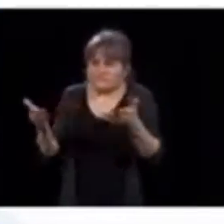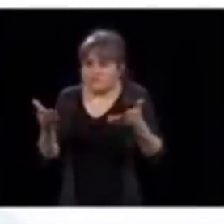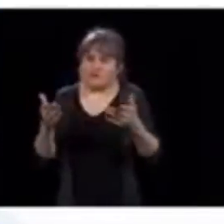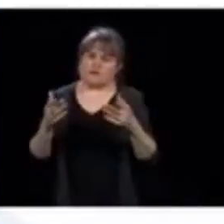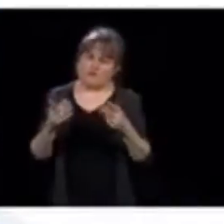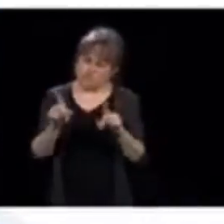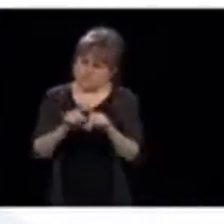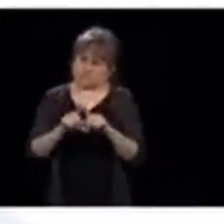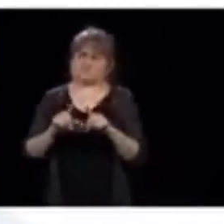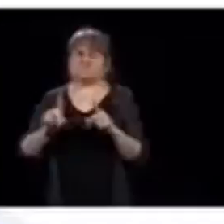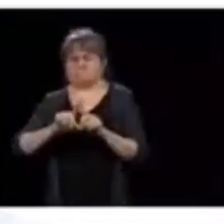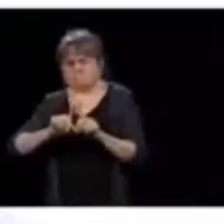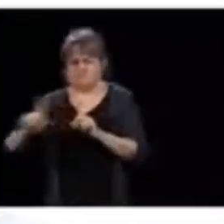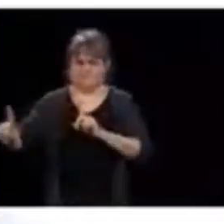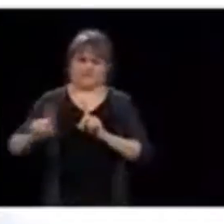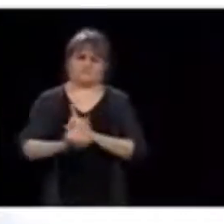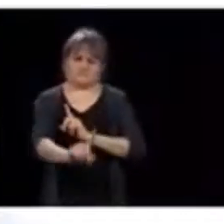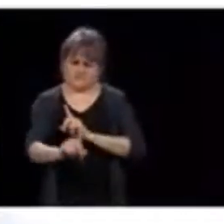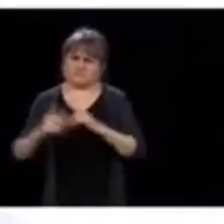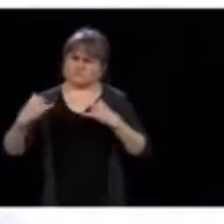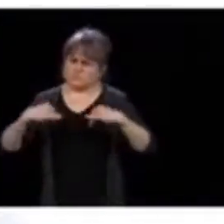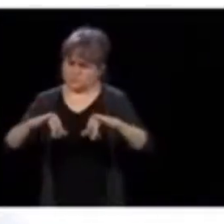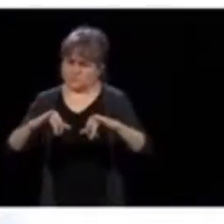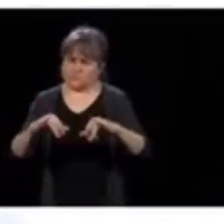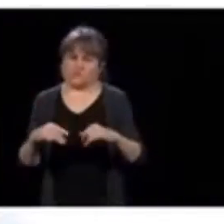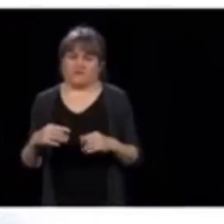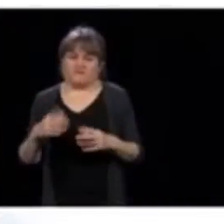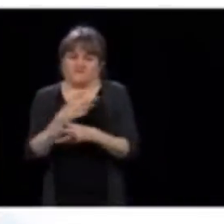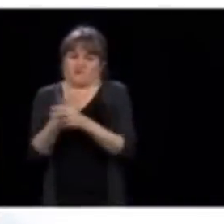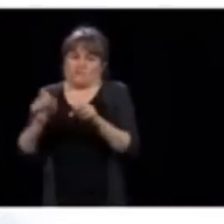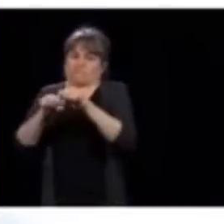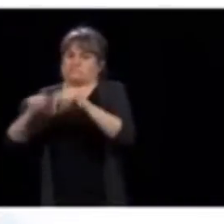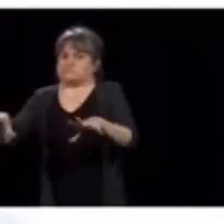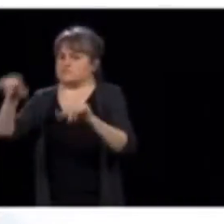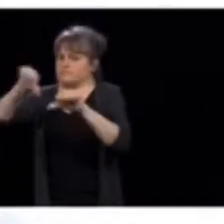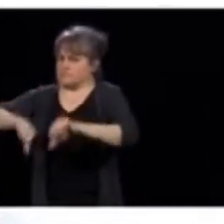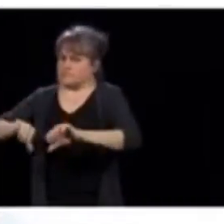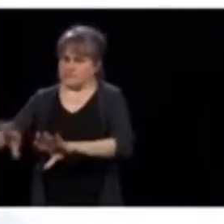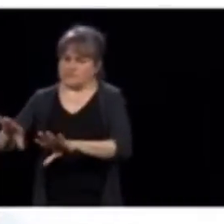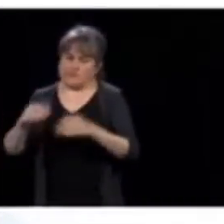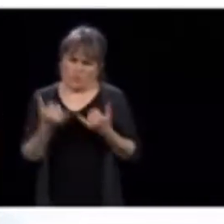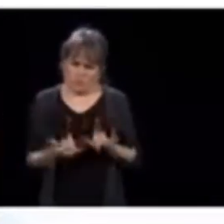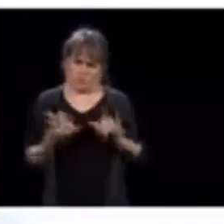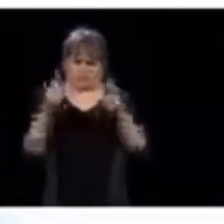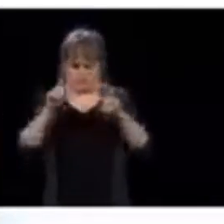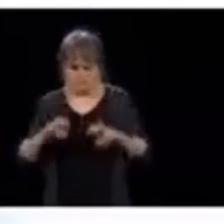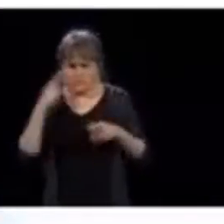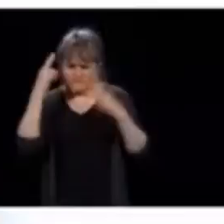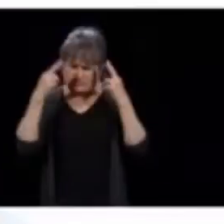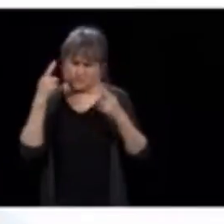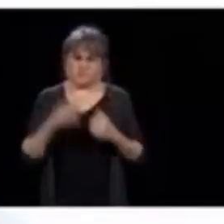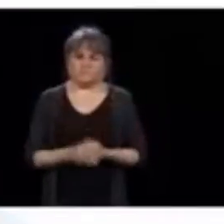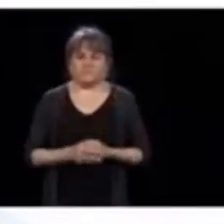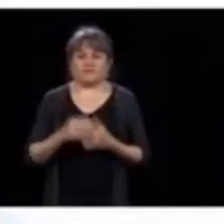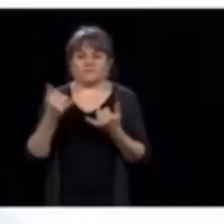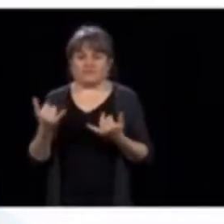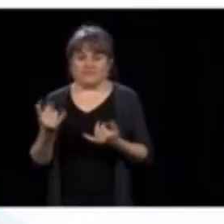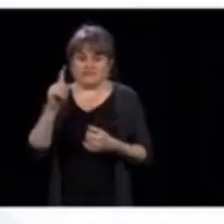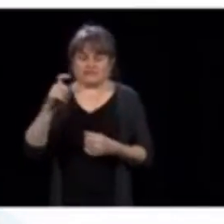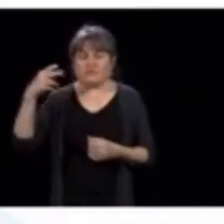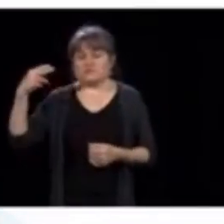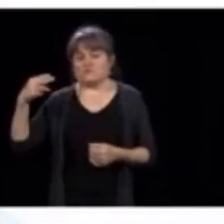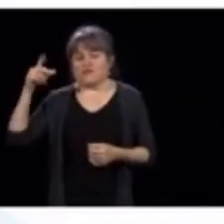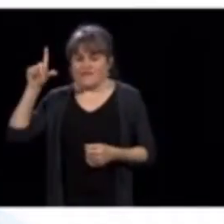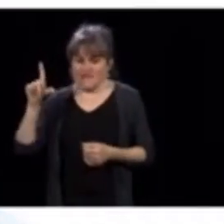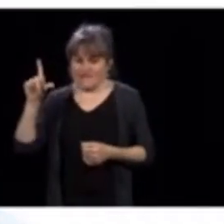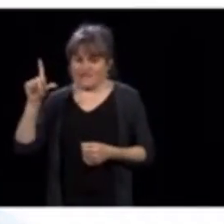importantes de distanciation dans la société, pour ne amplifier le phénomène. Ça que c'est ça qu'on fait comme analyse actuellement. Maintenant, au tour du Gault-Lavallée, Radio-Canada.